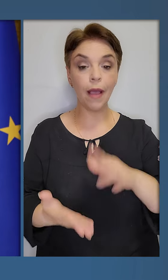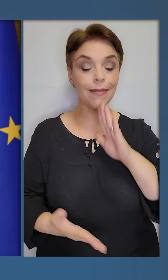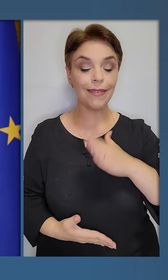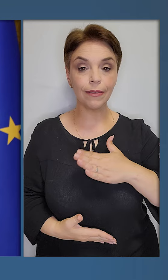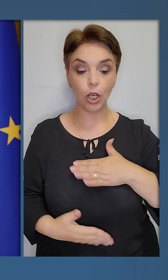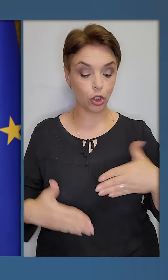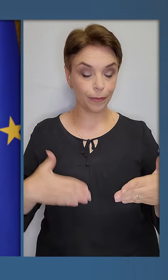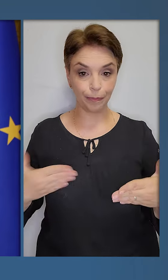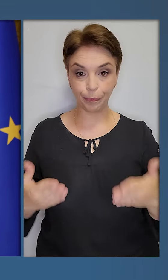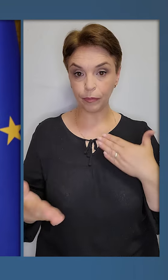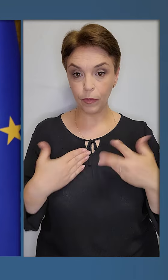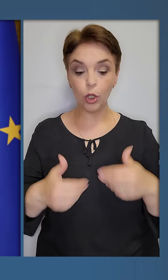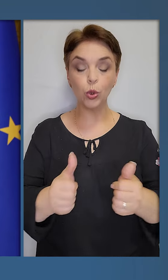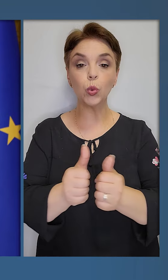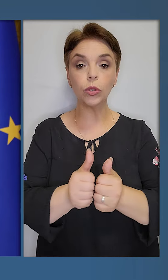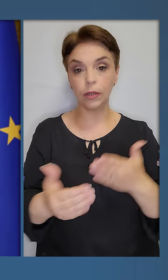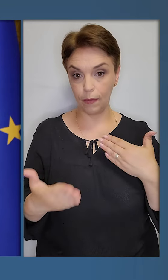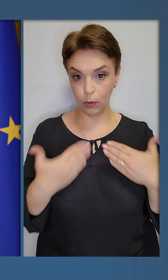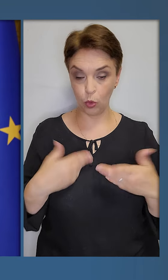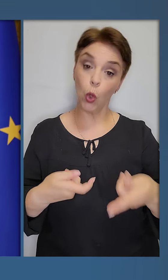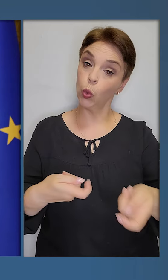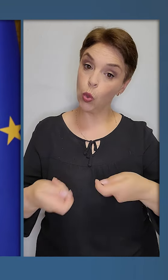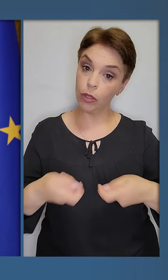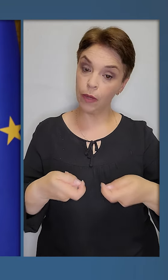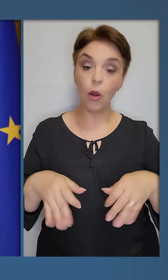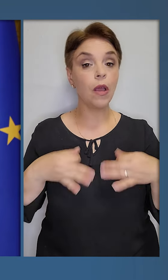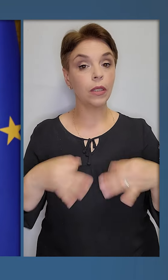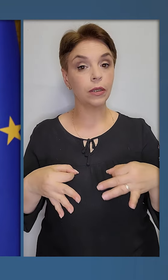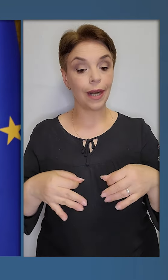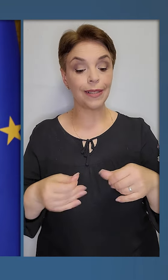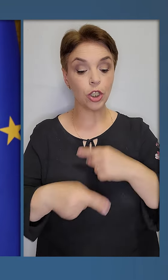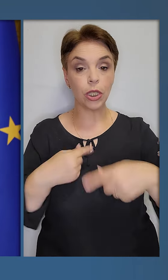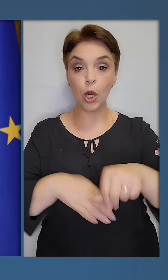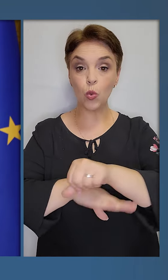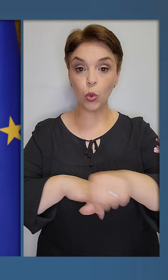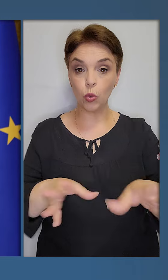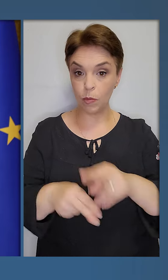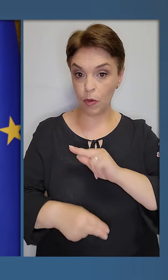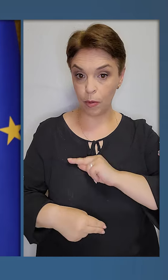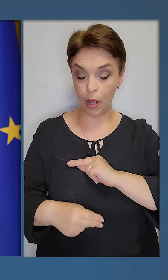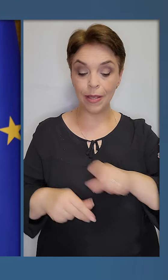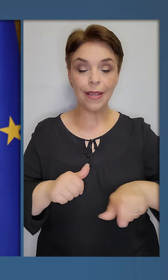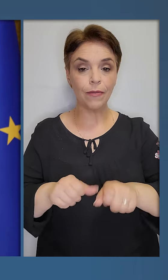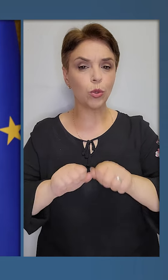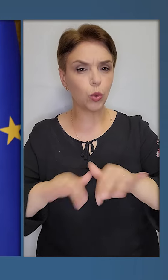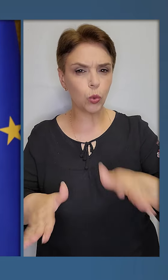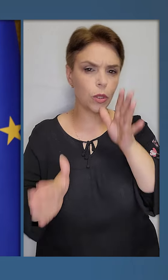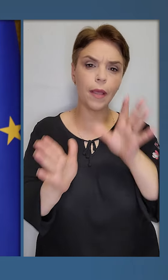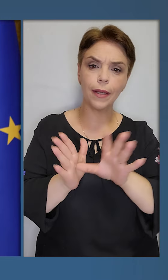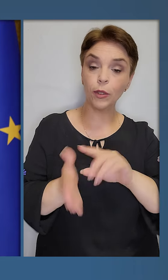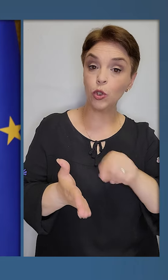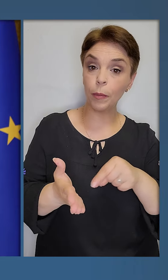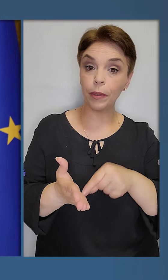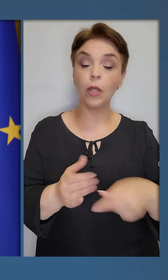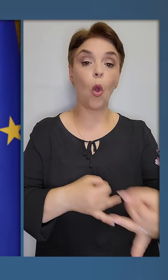наших відносин, наших сусідських відносин. Торгівлю, транскордонну співпрацю, інфраструктурні, енергетичні